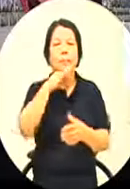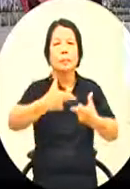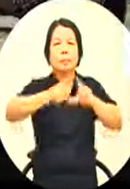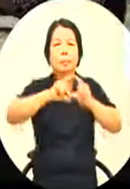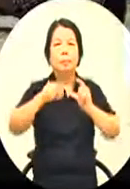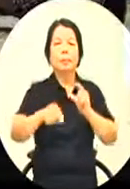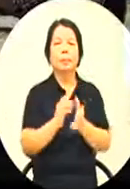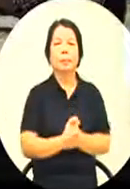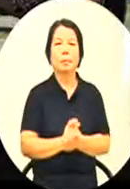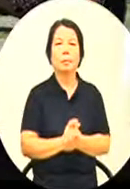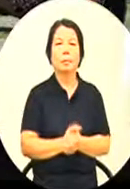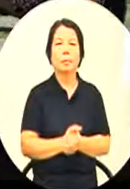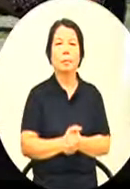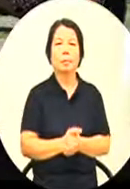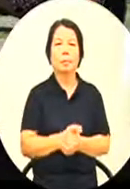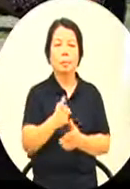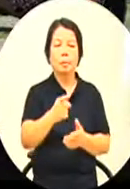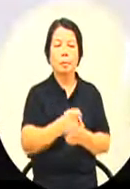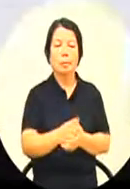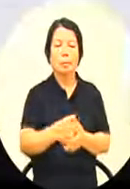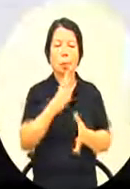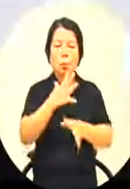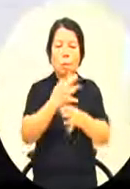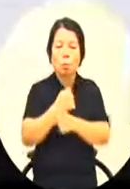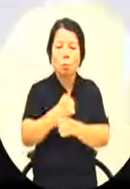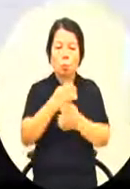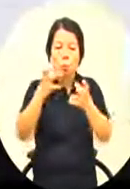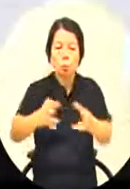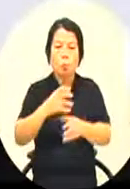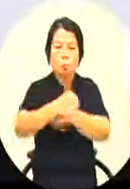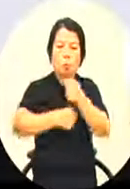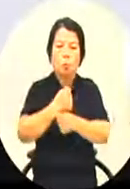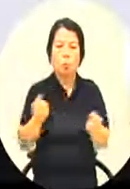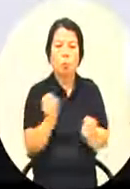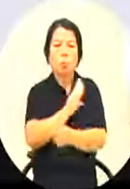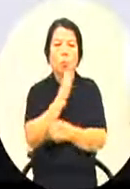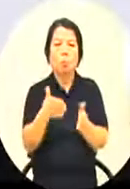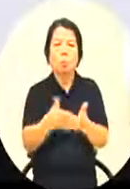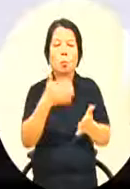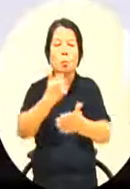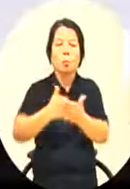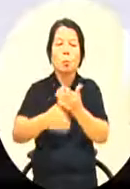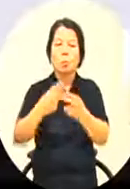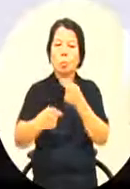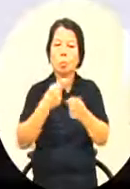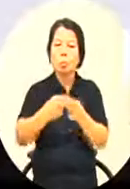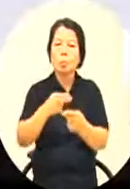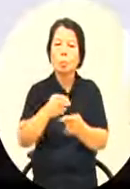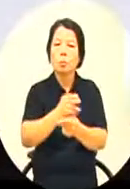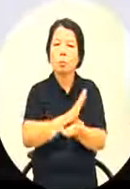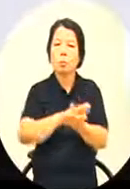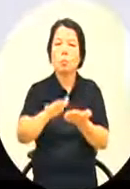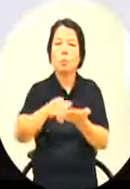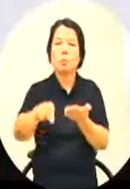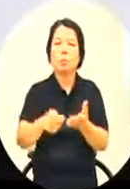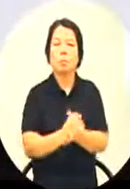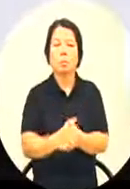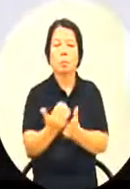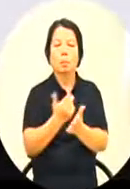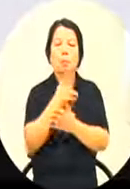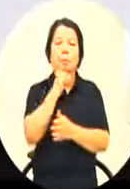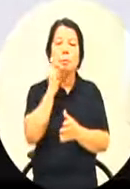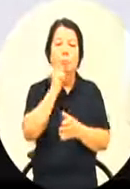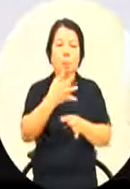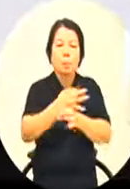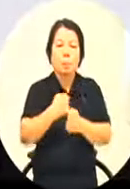第二个我讲的你帮完之后你剩下的没要到处理我希望你现在的钢雕艺术